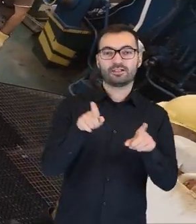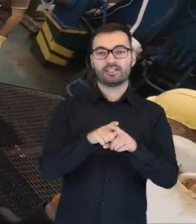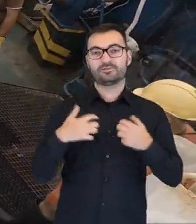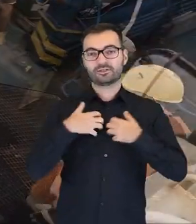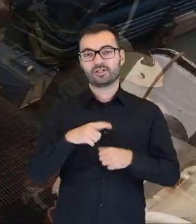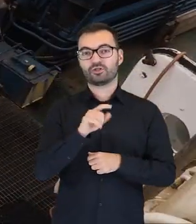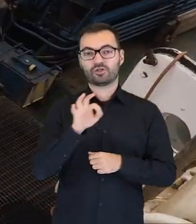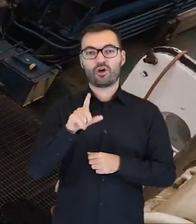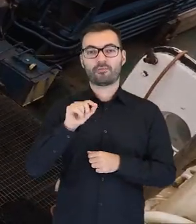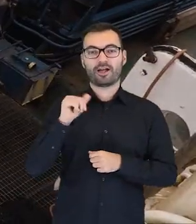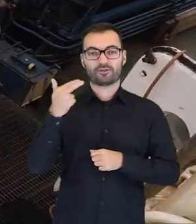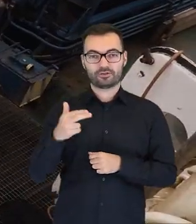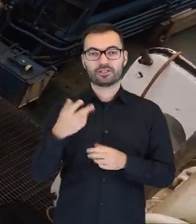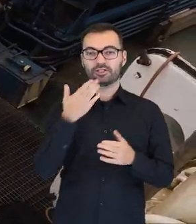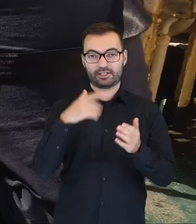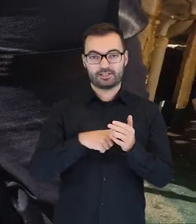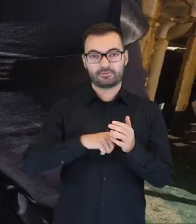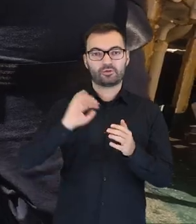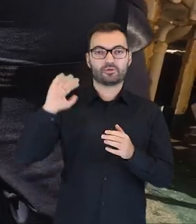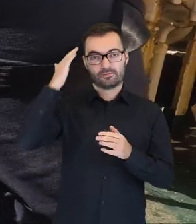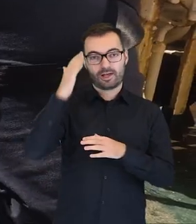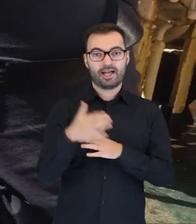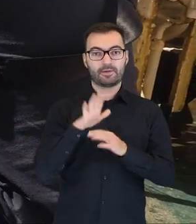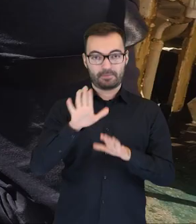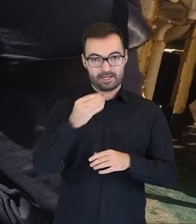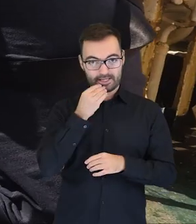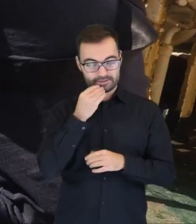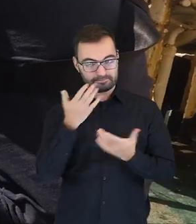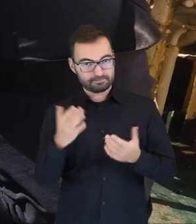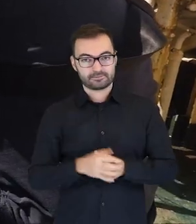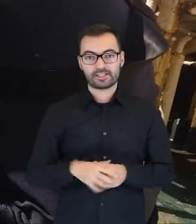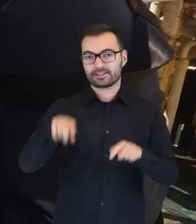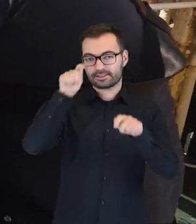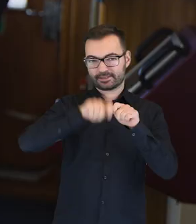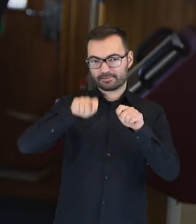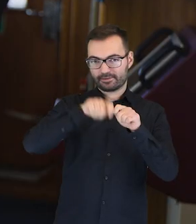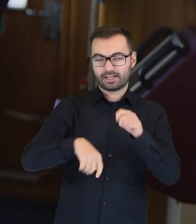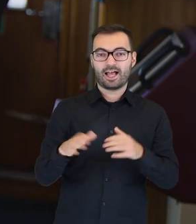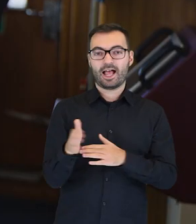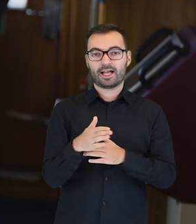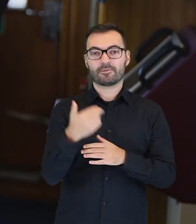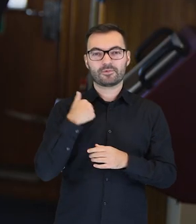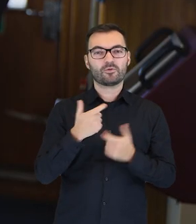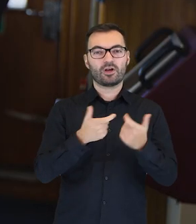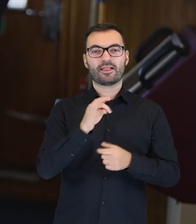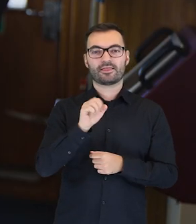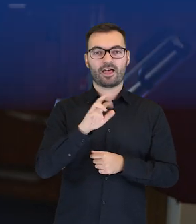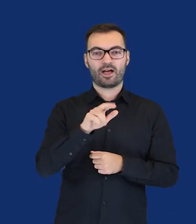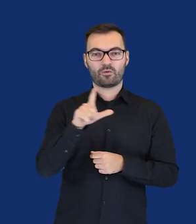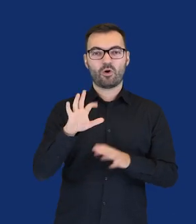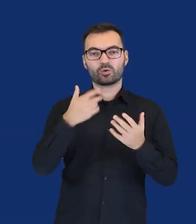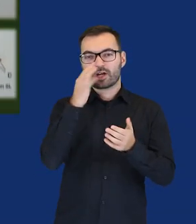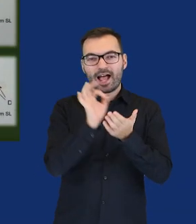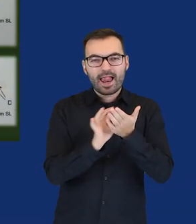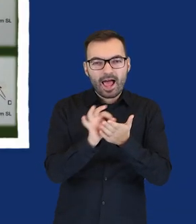jak i zwierzęcy zwany zooplanktonem, aby się dowiedzieć, czy ryby mają co jeść. Sprawdzamy też, czy ryby odbyły tarło, czyli szukamy